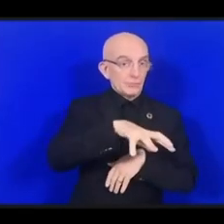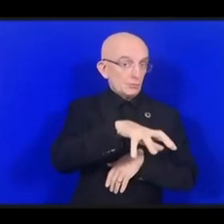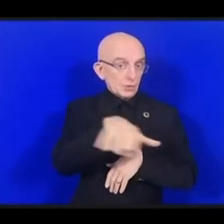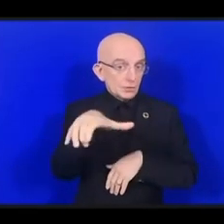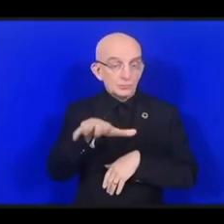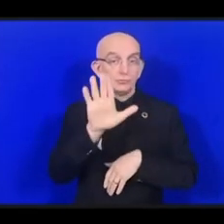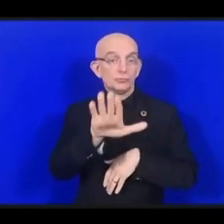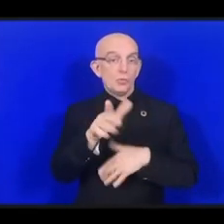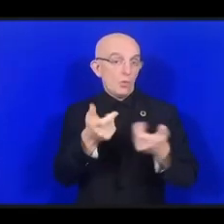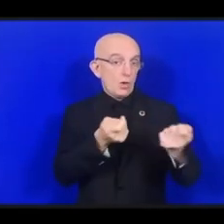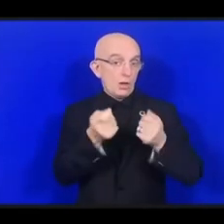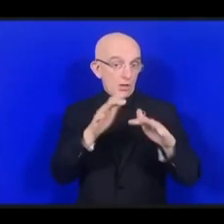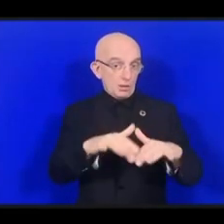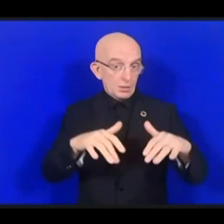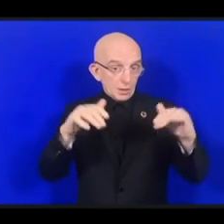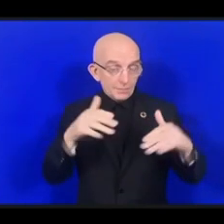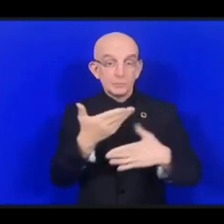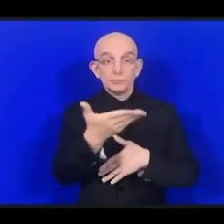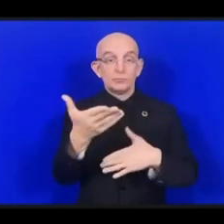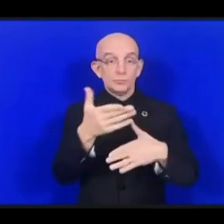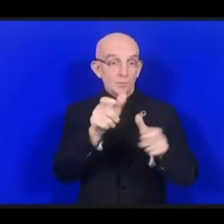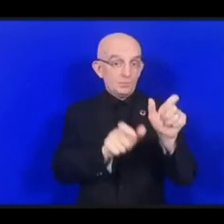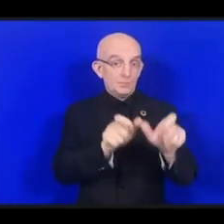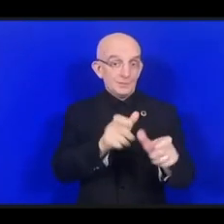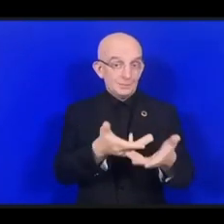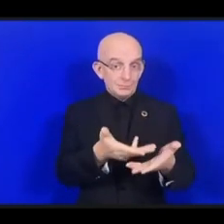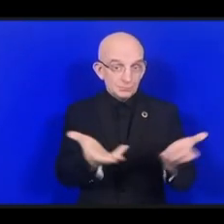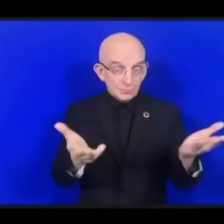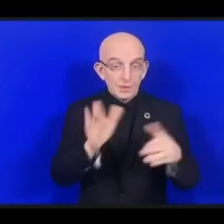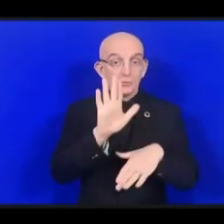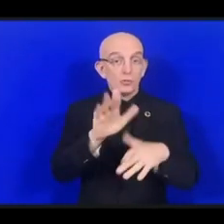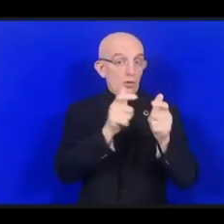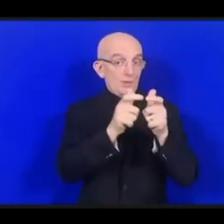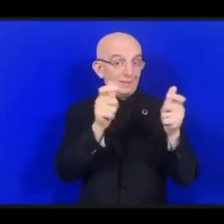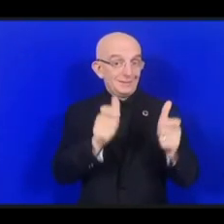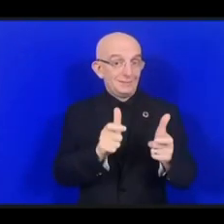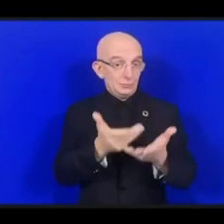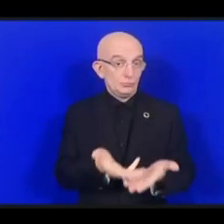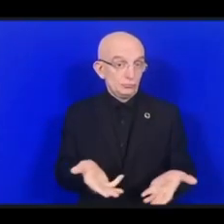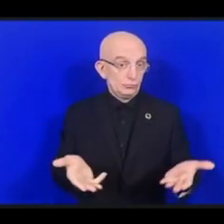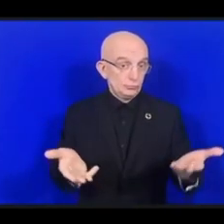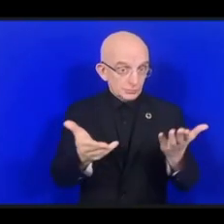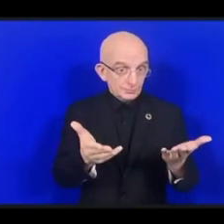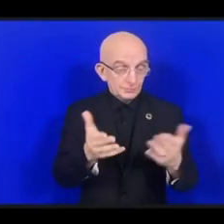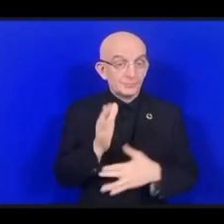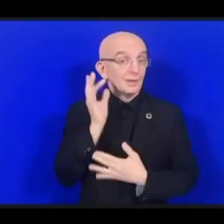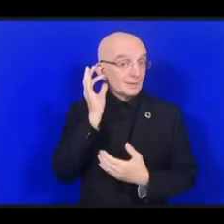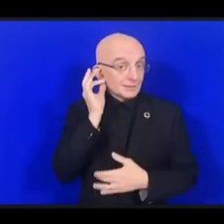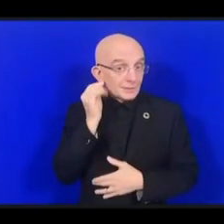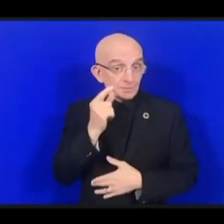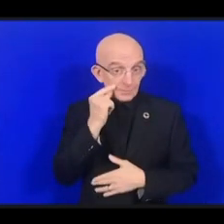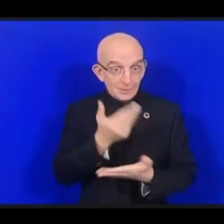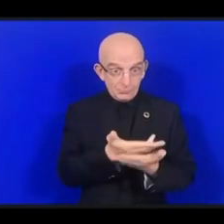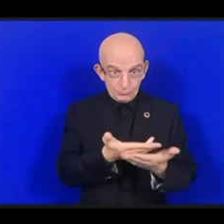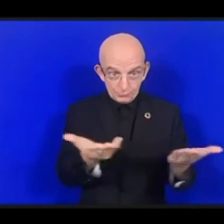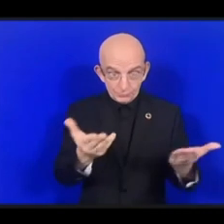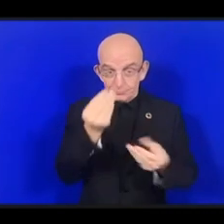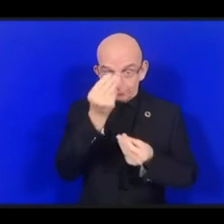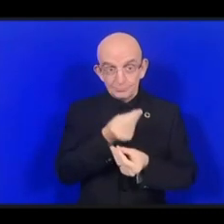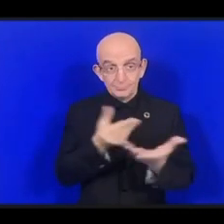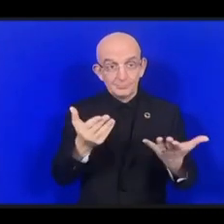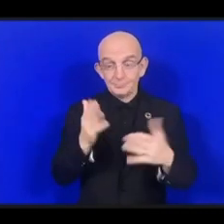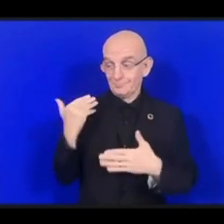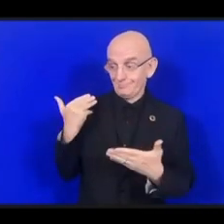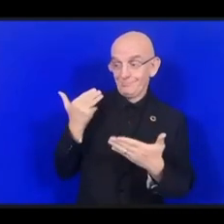господа, истекшие 18 лет можно назвать